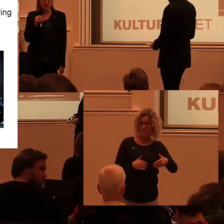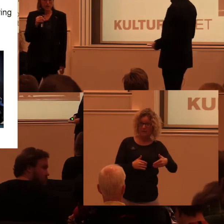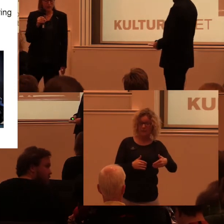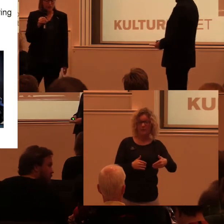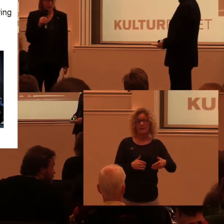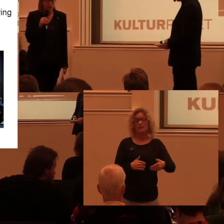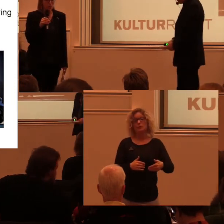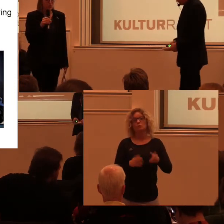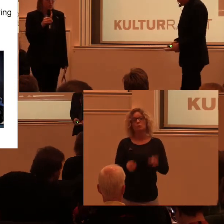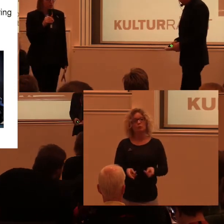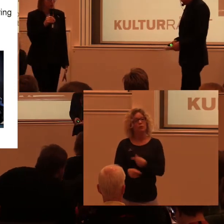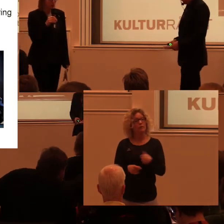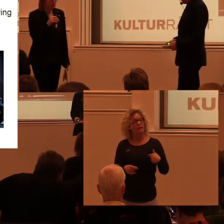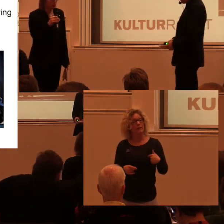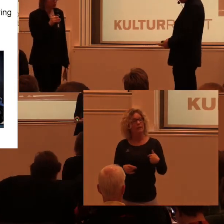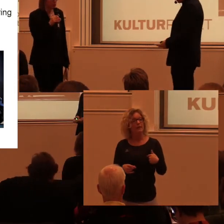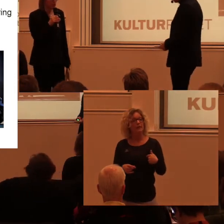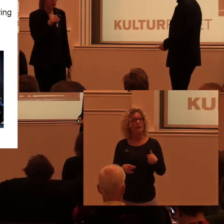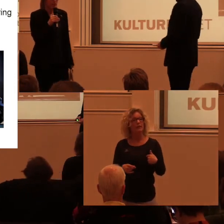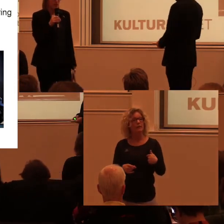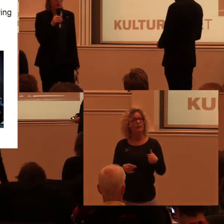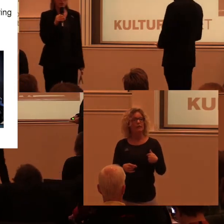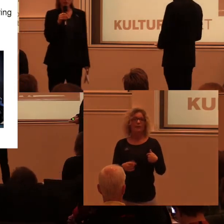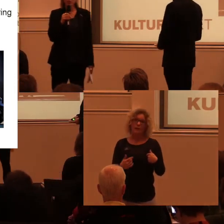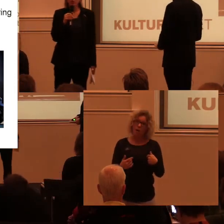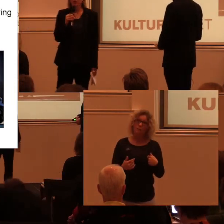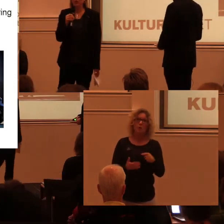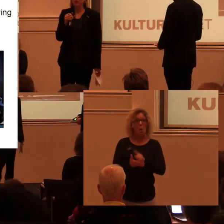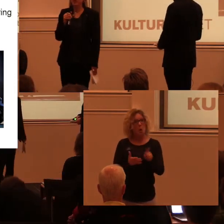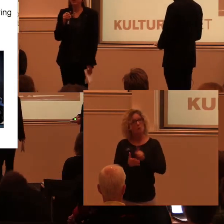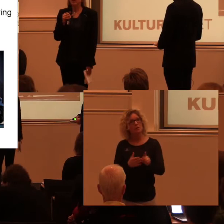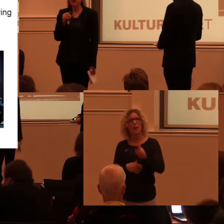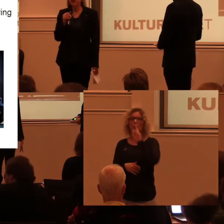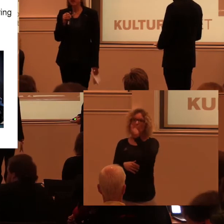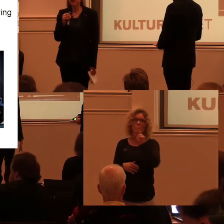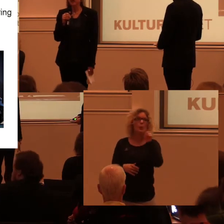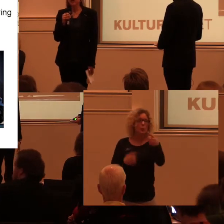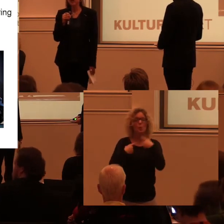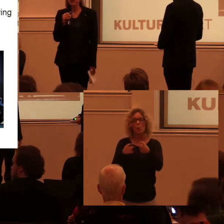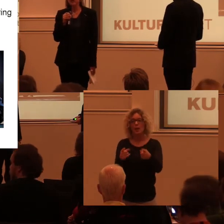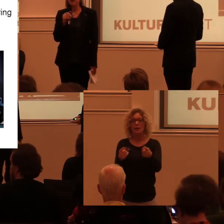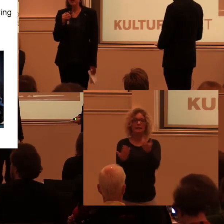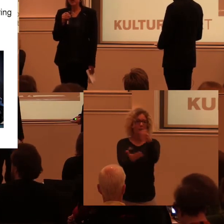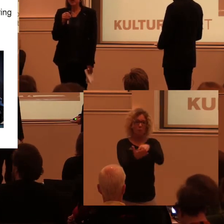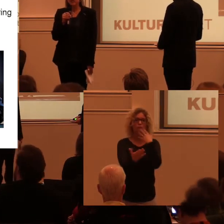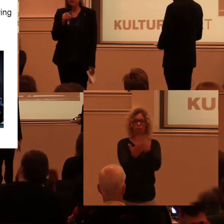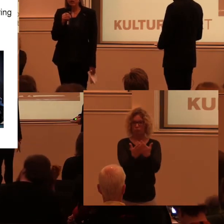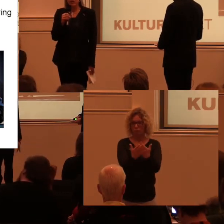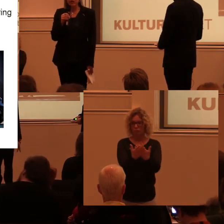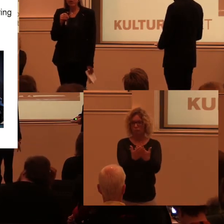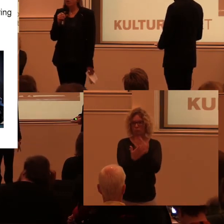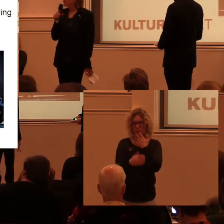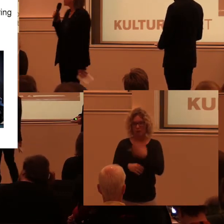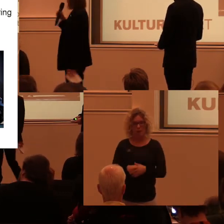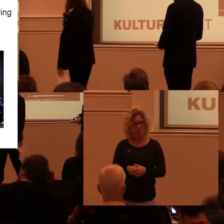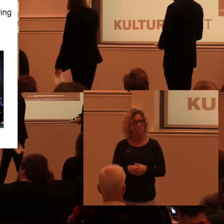Vi arbetar också mycket så här att vara ute och prata i olika sammanhang. Vi